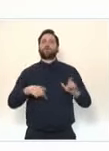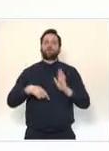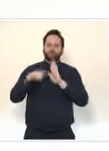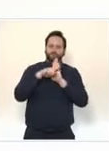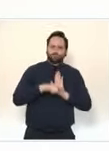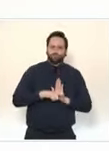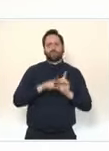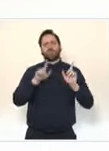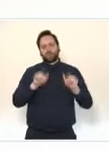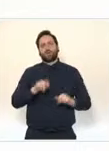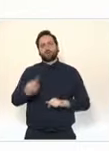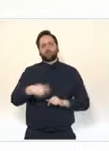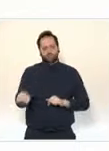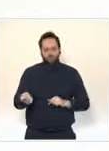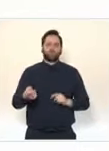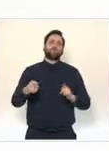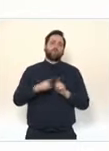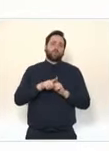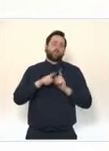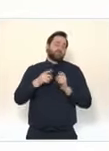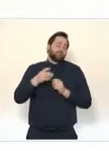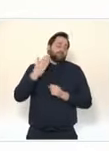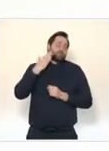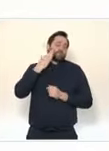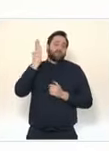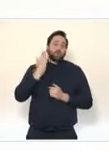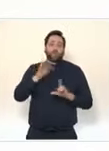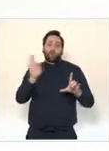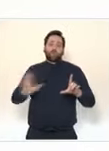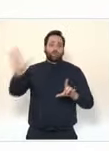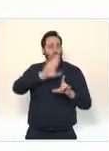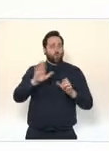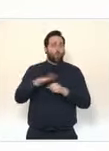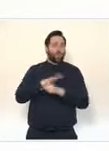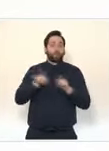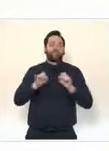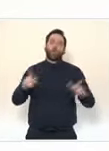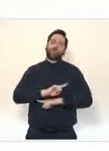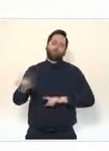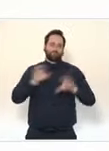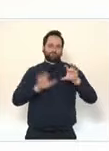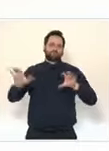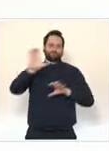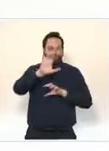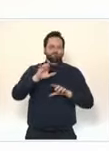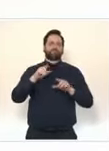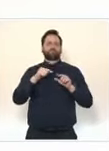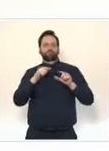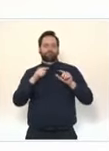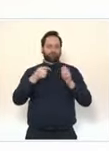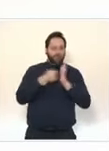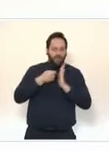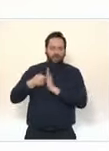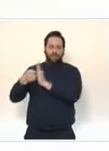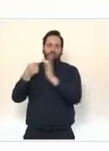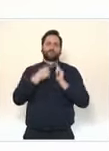évolueront au fil des étapes. Nous aurons l'occasion de donner les orientations et précisions nécessaires dans